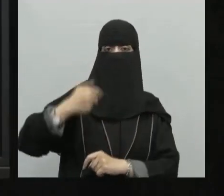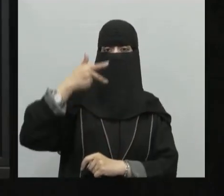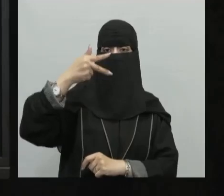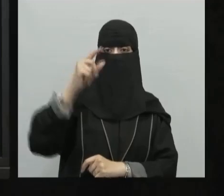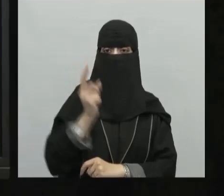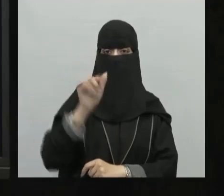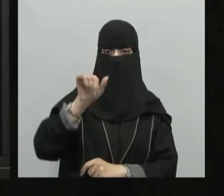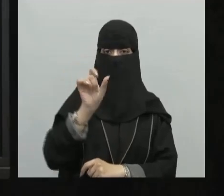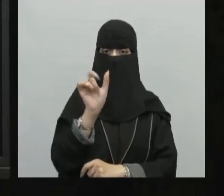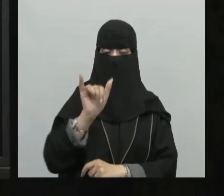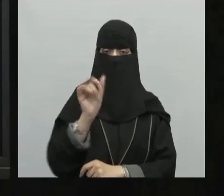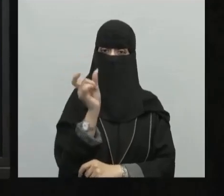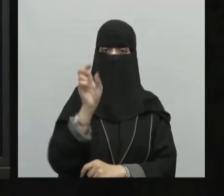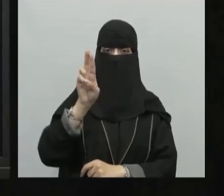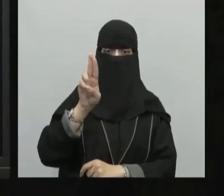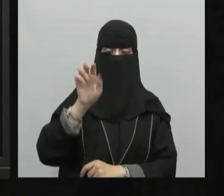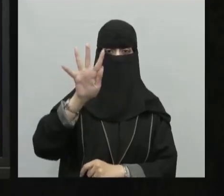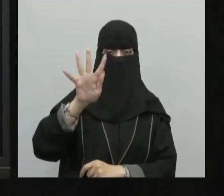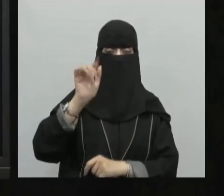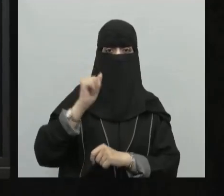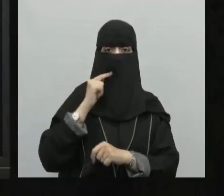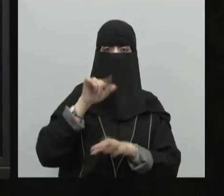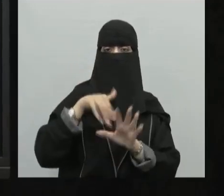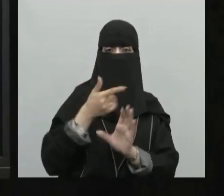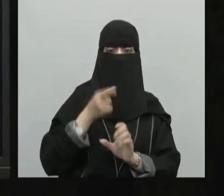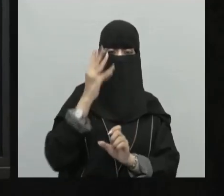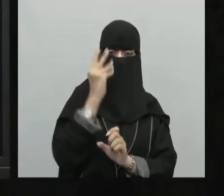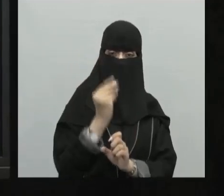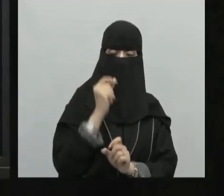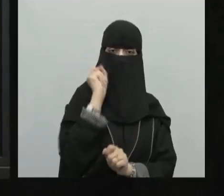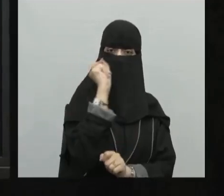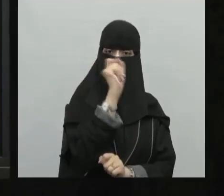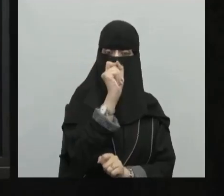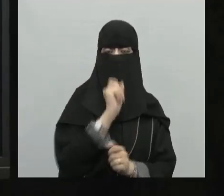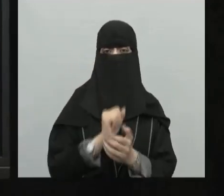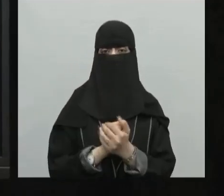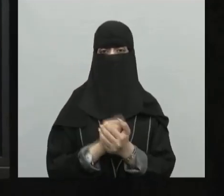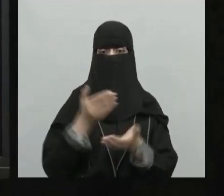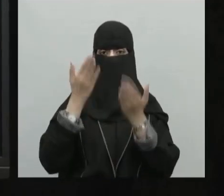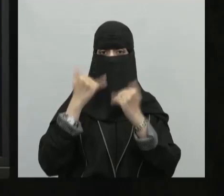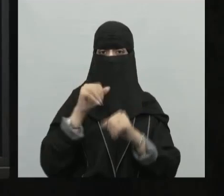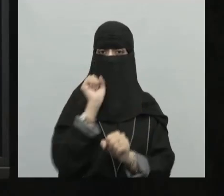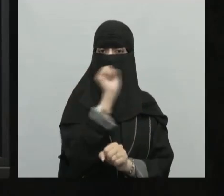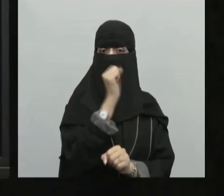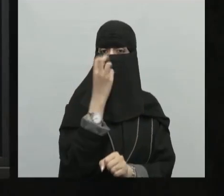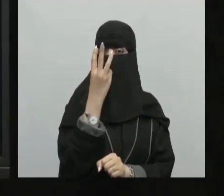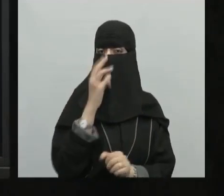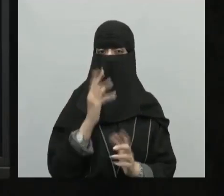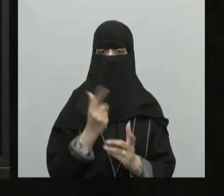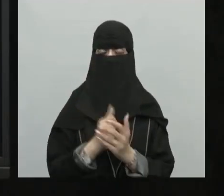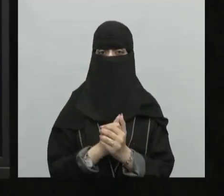خط جرينيش يرمز له أو درجته بصفر صفر الخاصية الثالثة بناء وبناء الطلاب